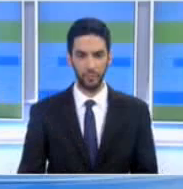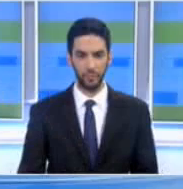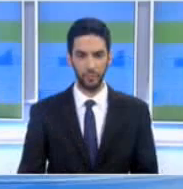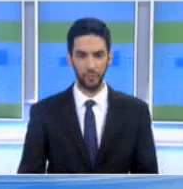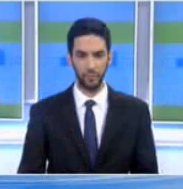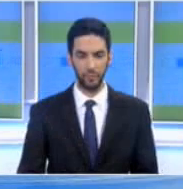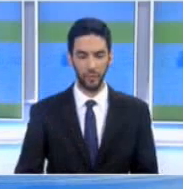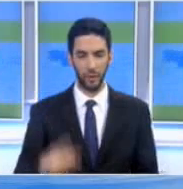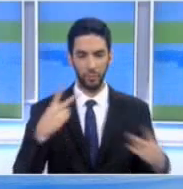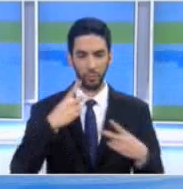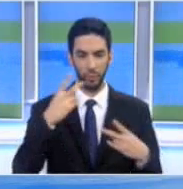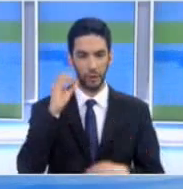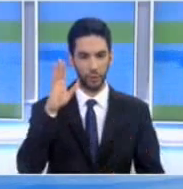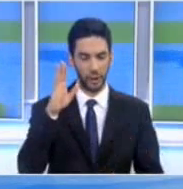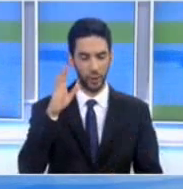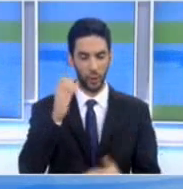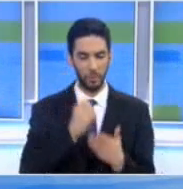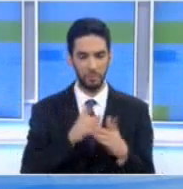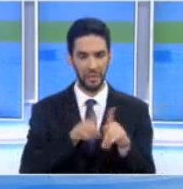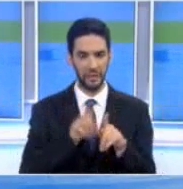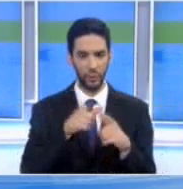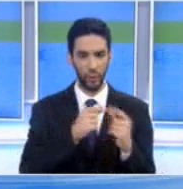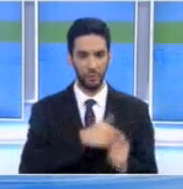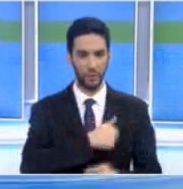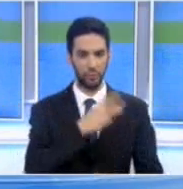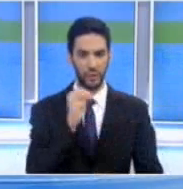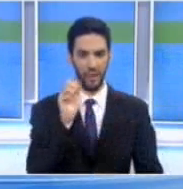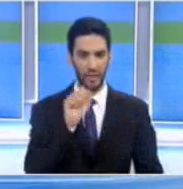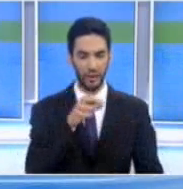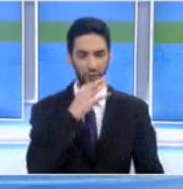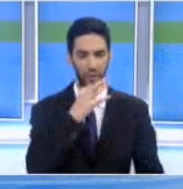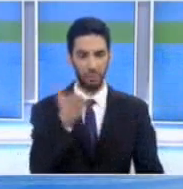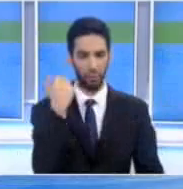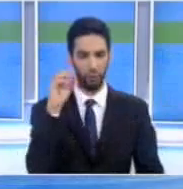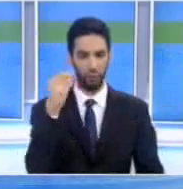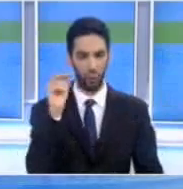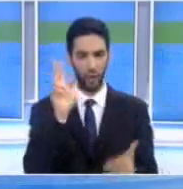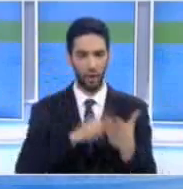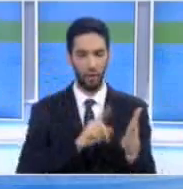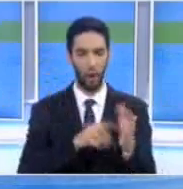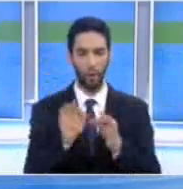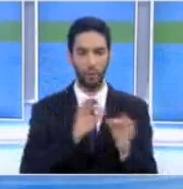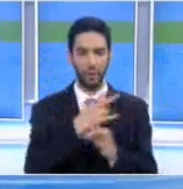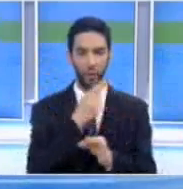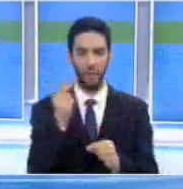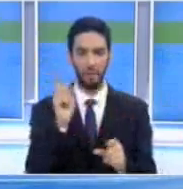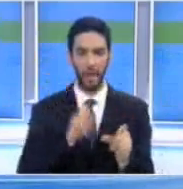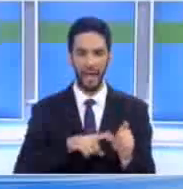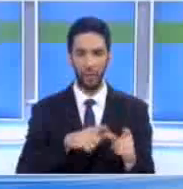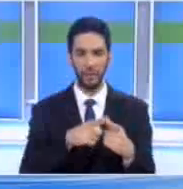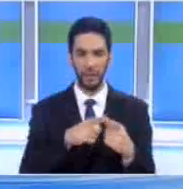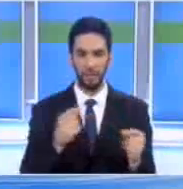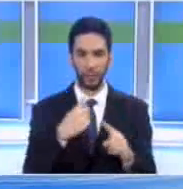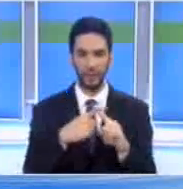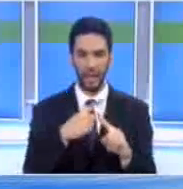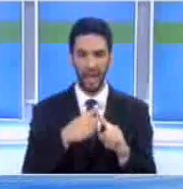έχουν συνδιάσει το θέμα της πρόσφατης απόφασης της Βουλής για το θέμα του Ενωτικού Δημοσιοσίγματος με το ζήτημα της ασφάλειας και